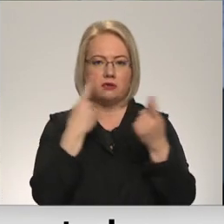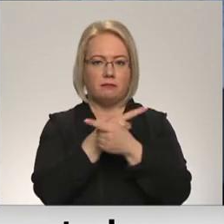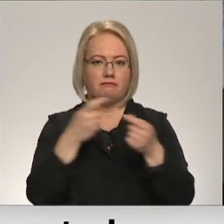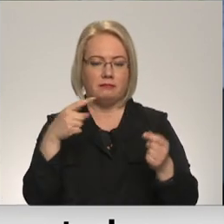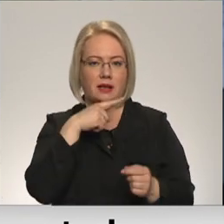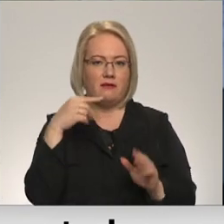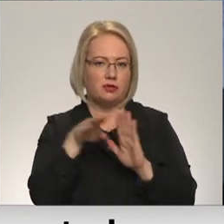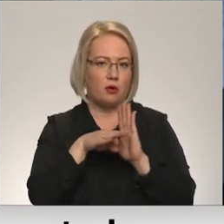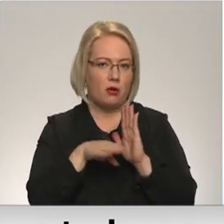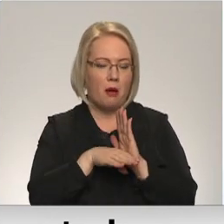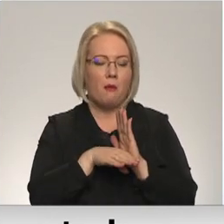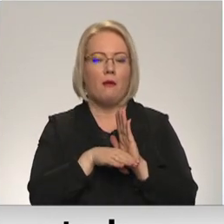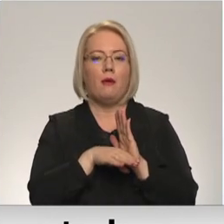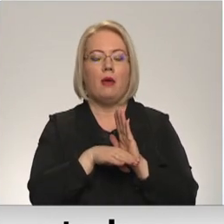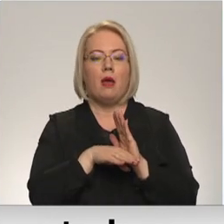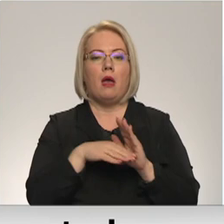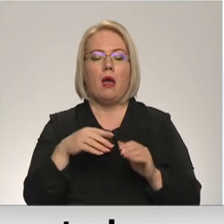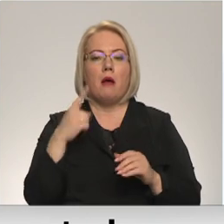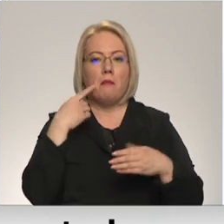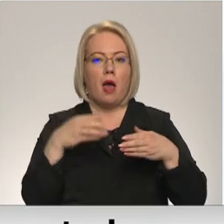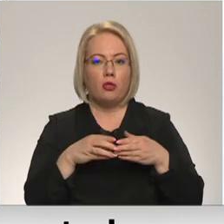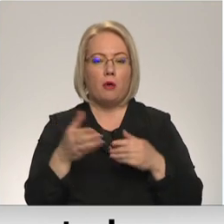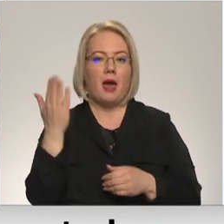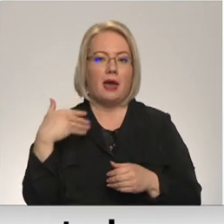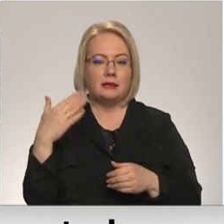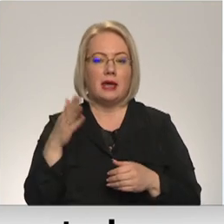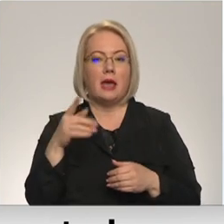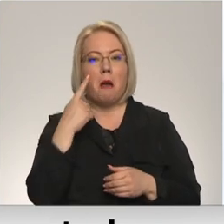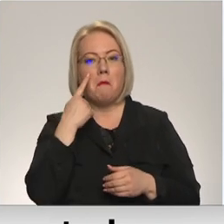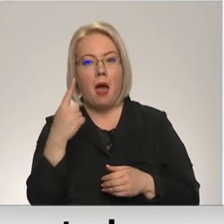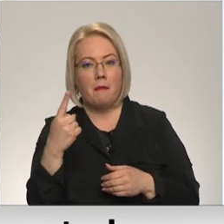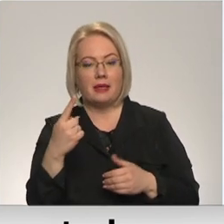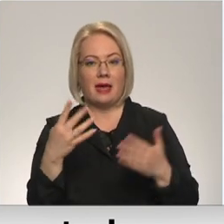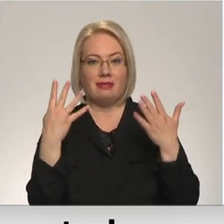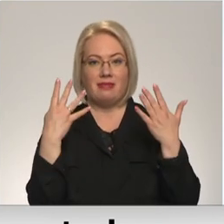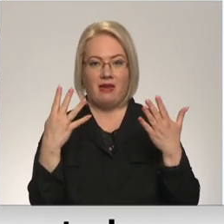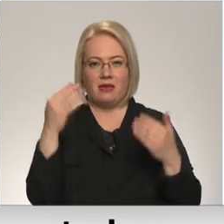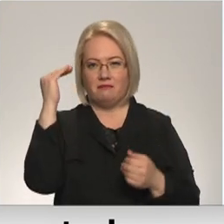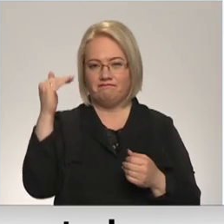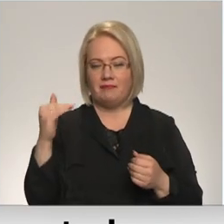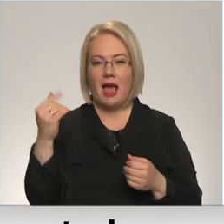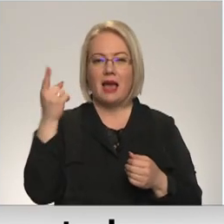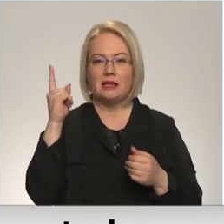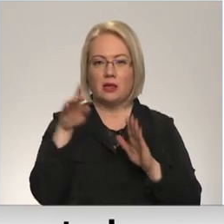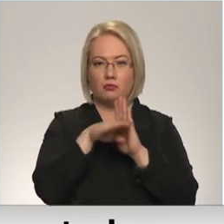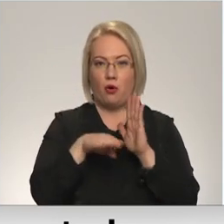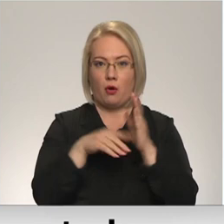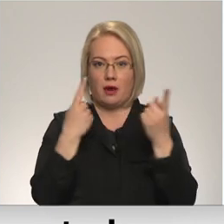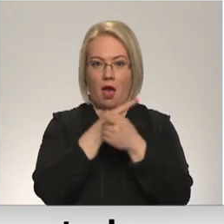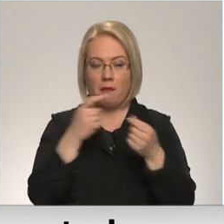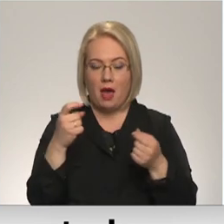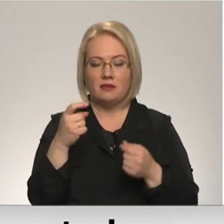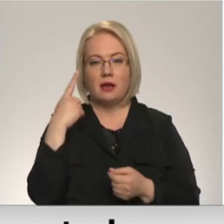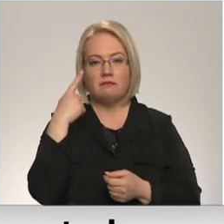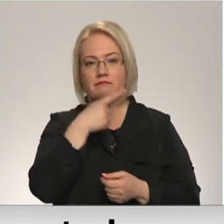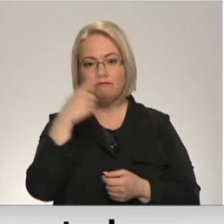kanāla izplatīšanu. Padoma aicina, ja ētrā tiek manīts kāds no deviņiem aizliegtajiem Krievijas kanāliem, sazināties, rakstot